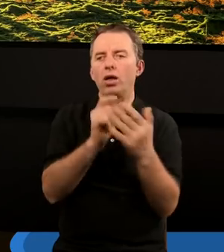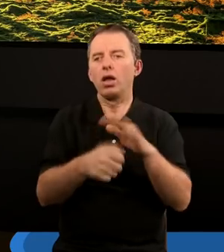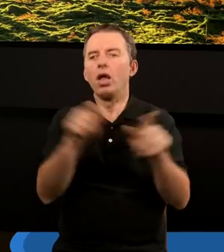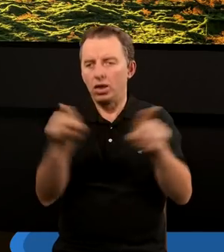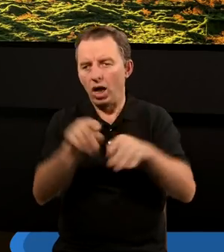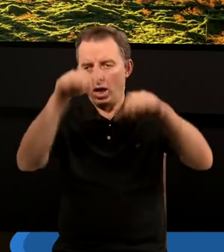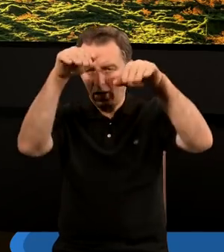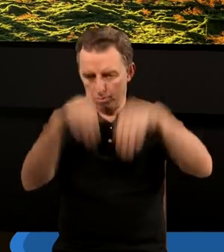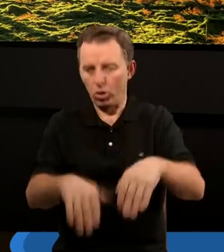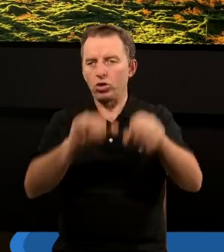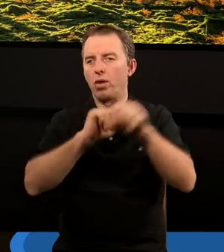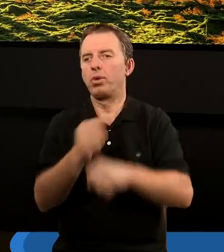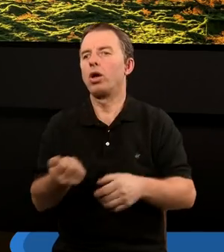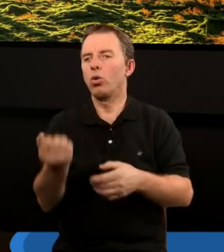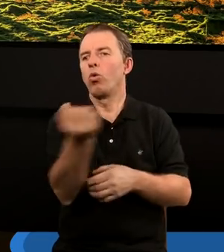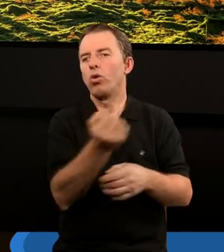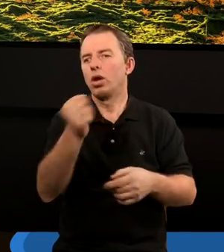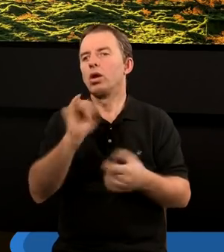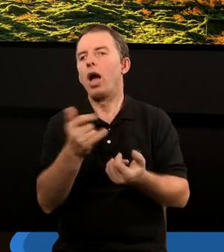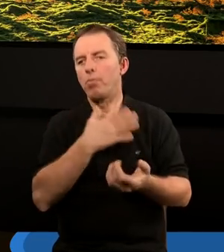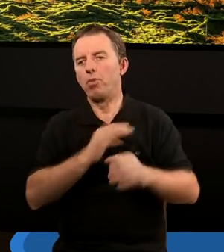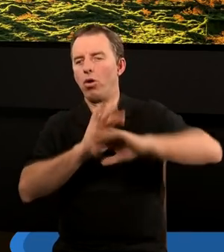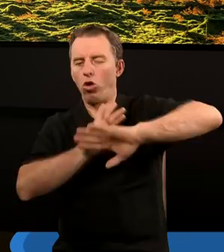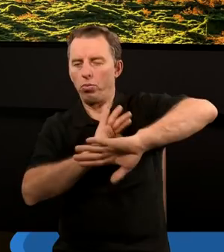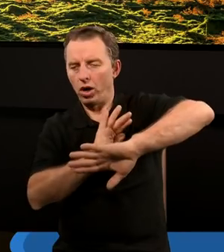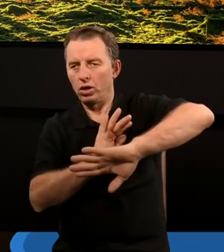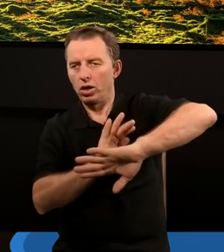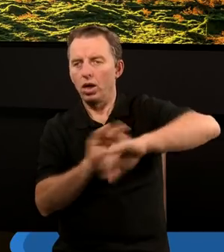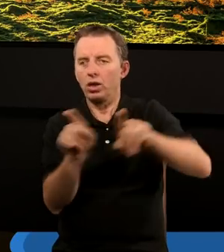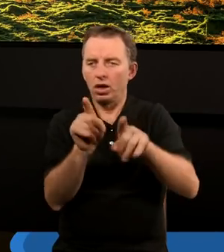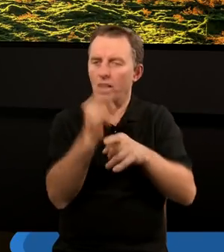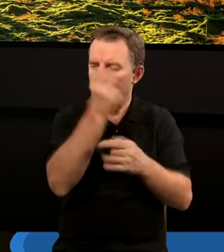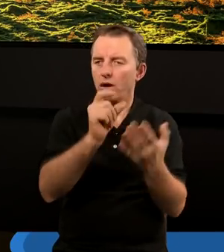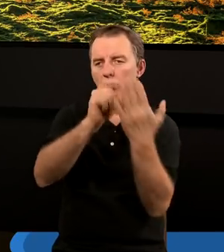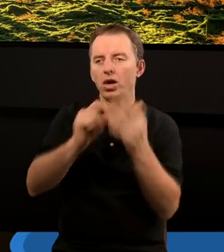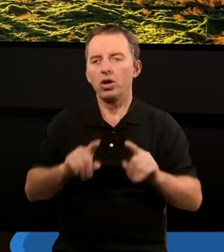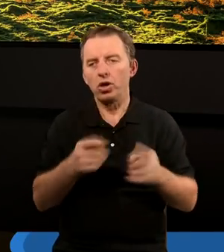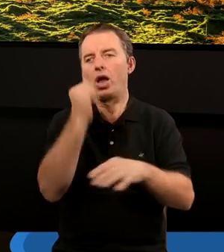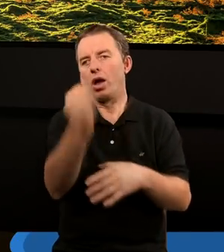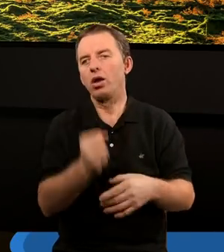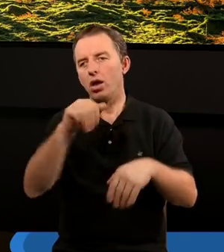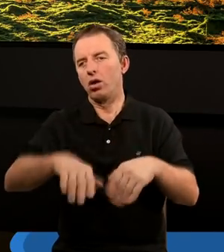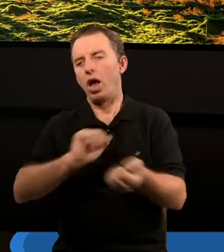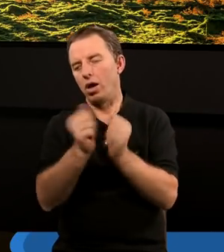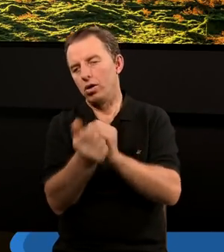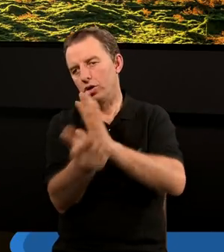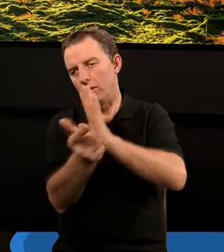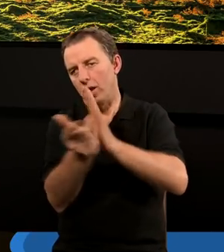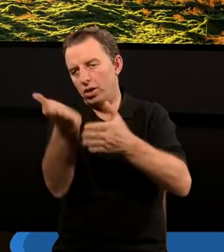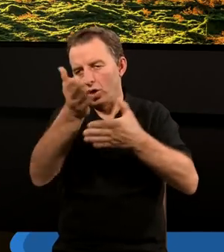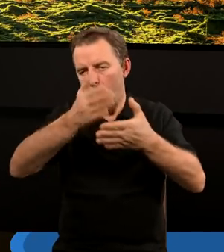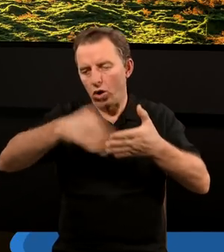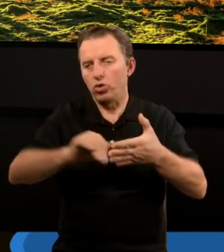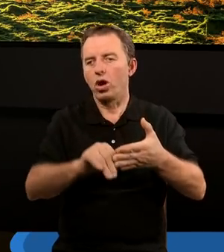też może być używane. Jak się przed tym obronić? Ciekawe, że jest też taki fragment w Dziejach Apostolskich, bodaj 17 rozdział,